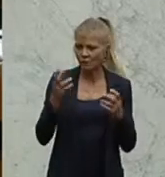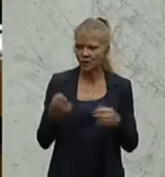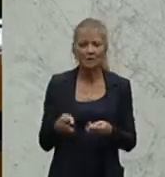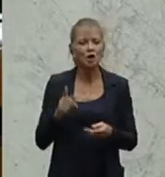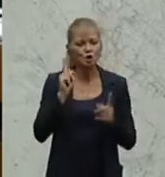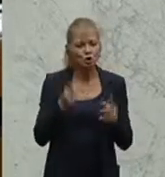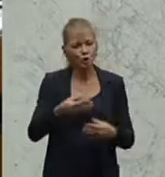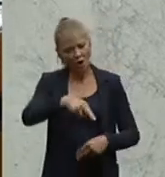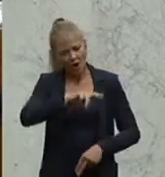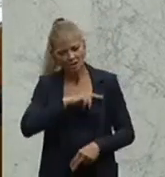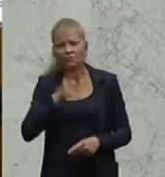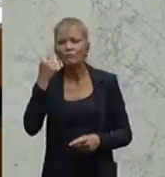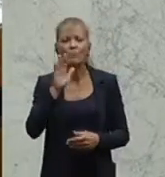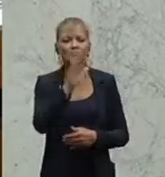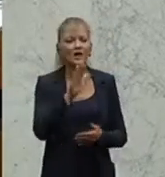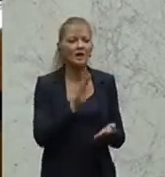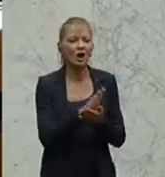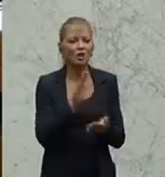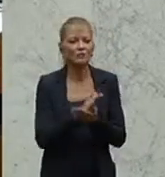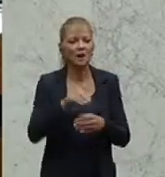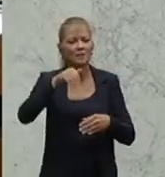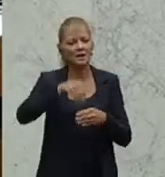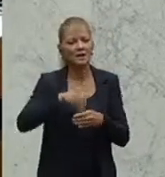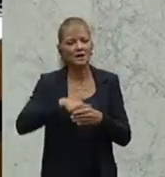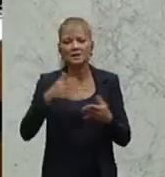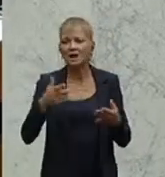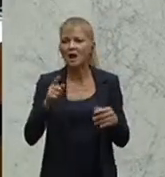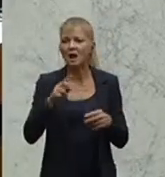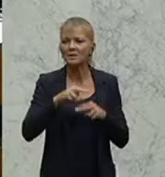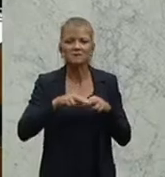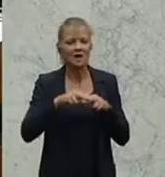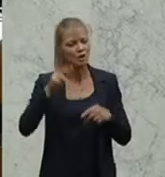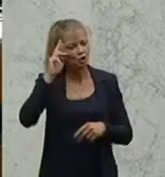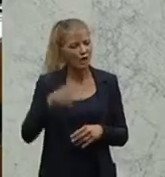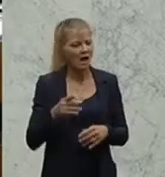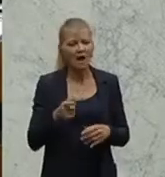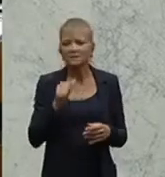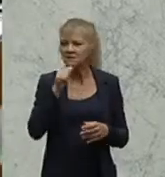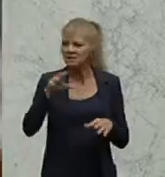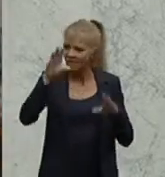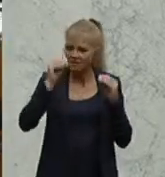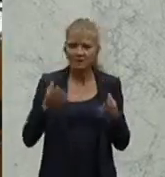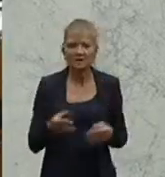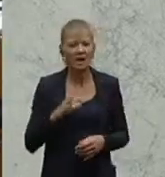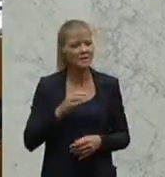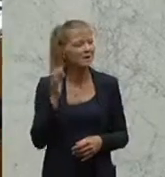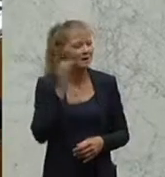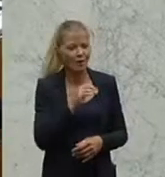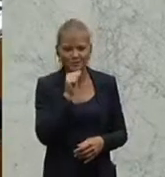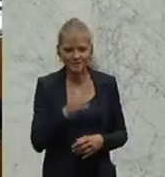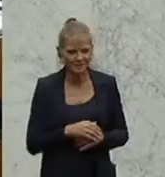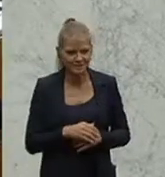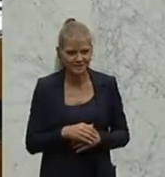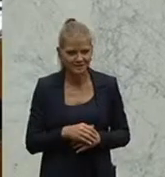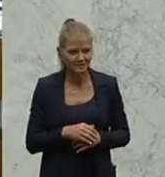warum er seine Aufgabe hier im Nationalrat nicht wahrnimmt als Abgeordneter. Aber ich glaube nicht, ich glaube nicht, dass